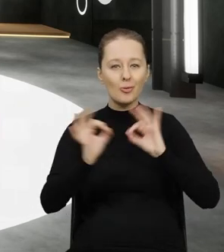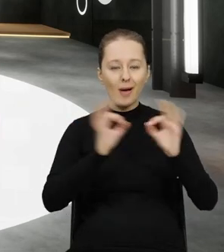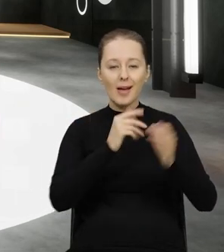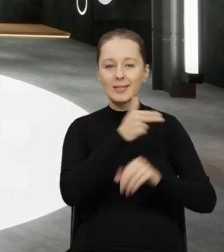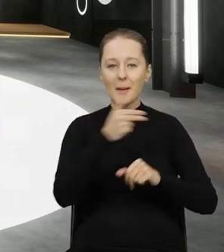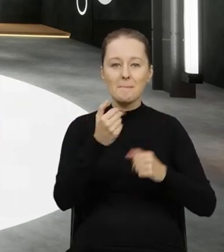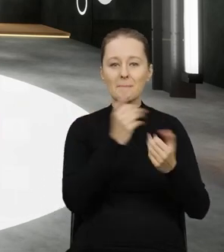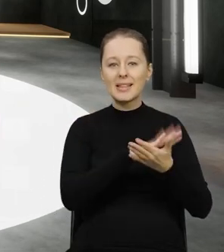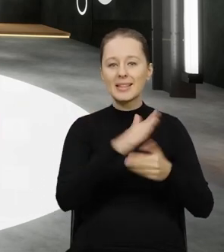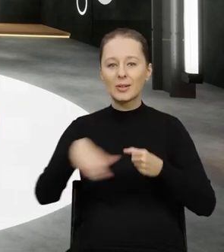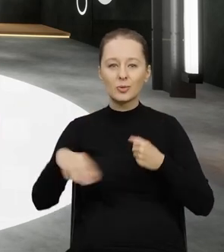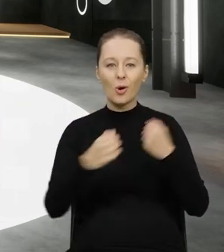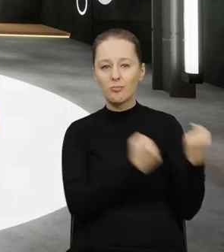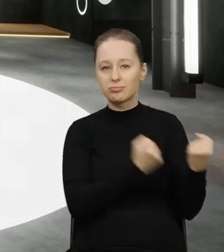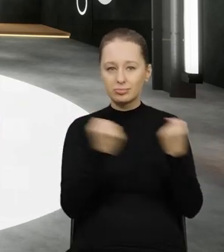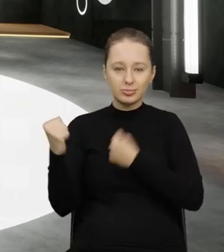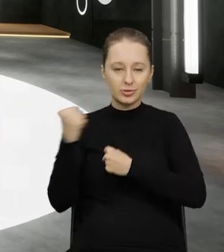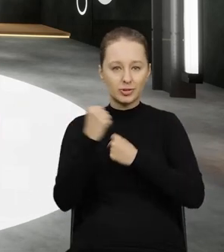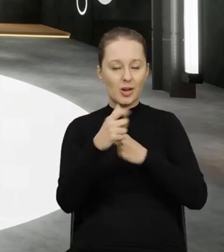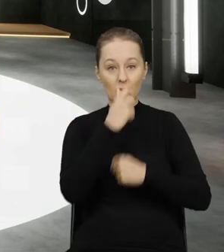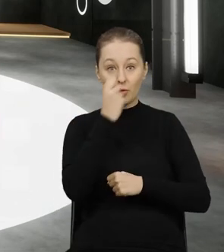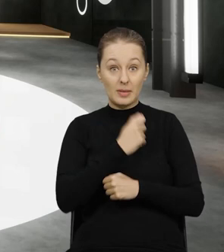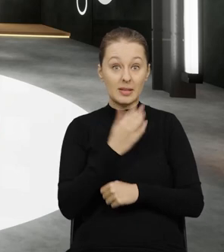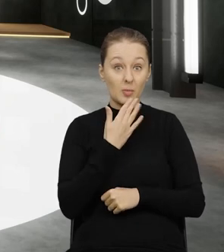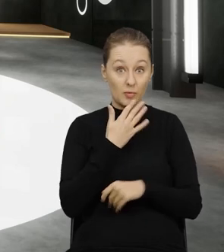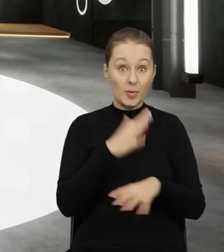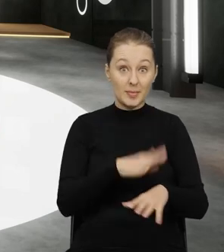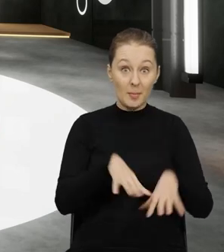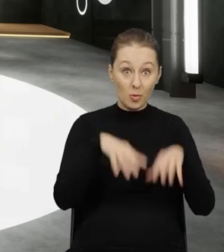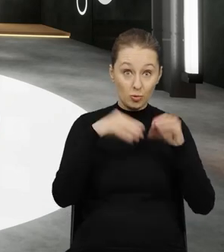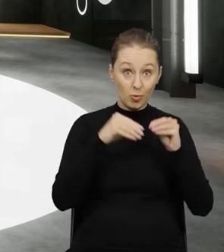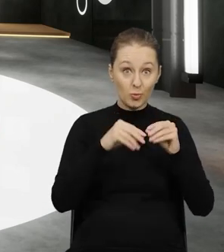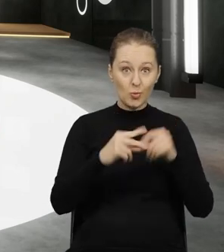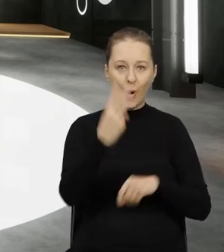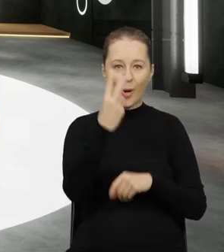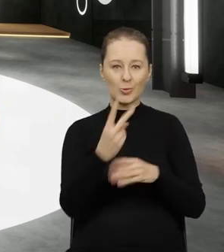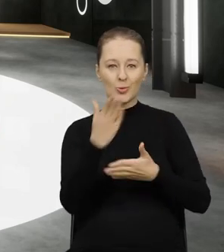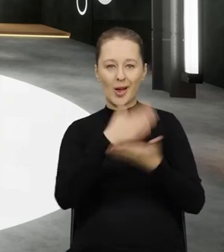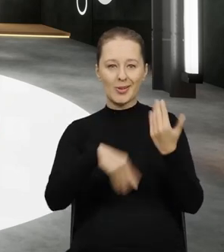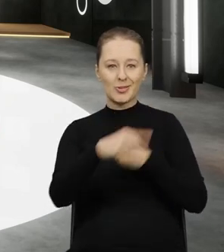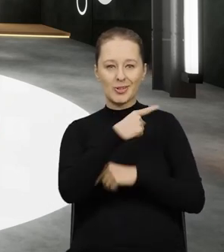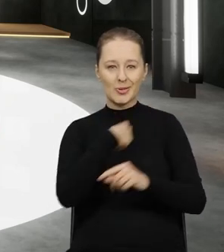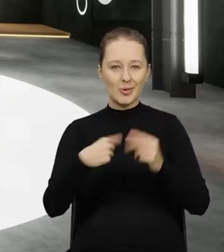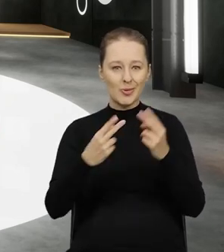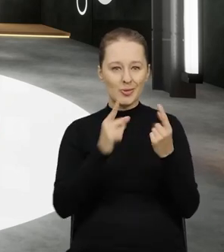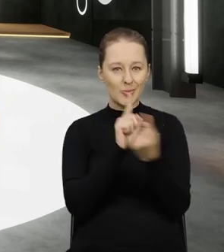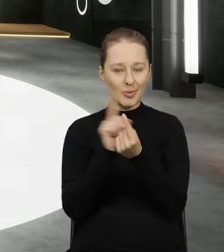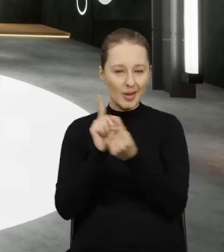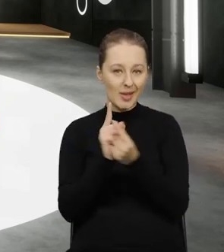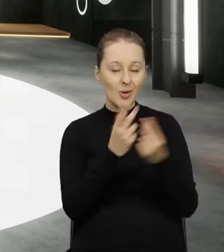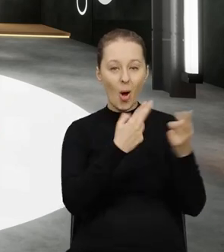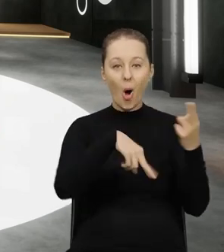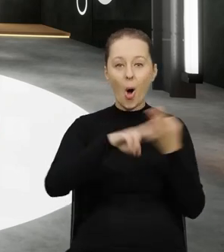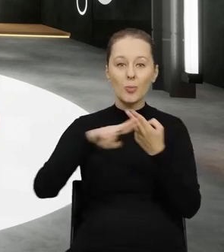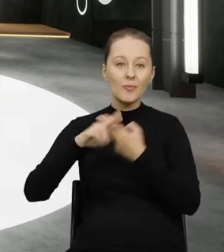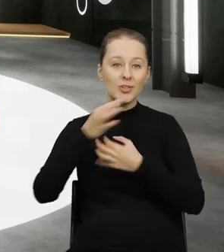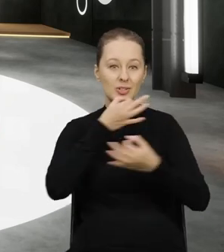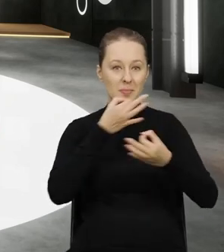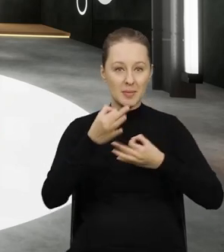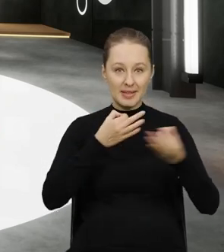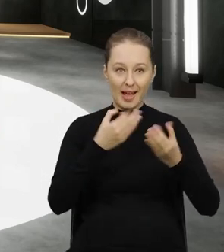dotyczących międzynarodowego przemieszczania odpadów. Tak jak mówiłem na początku, kolejna część naszego spotkania to odpowiedzi na